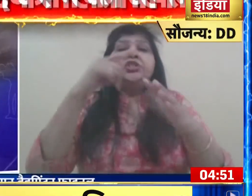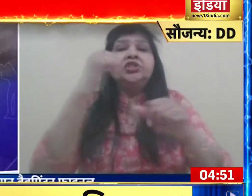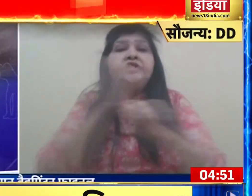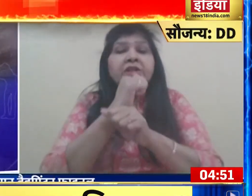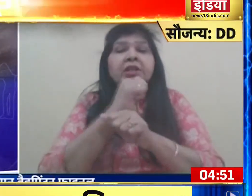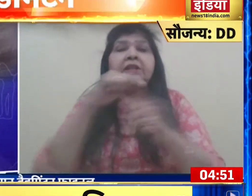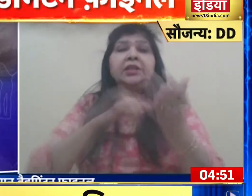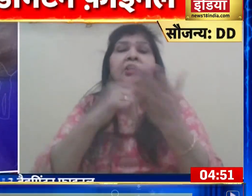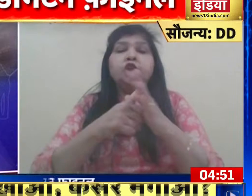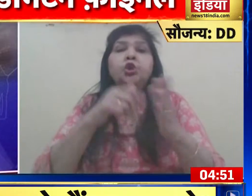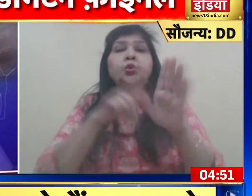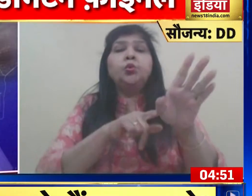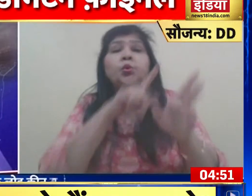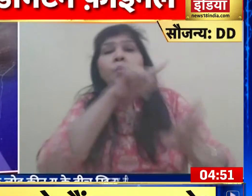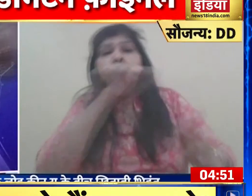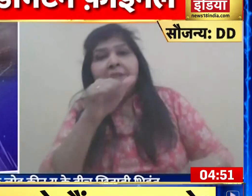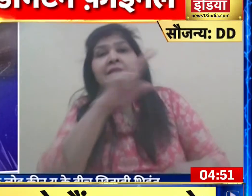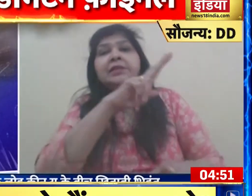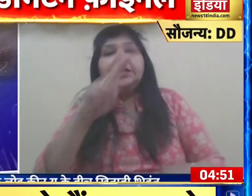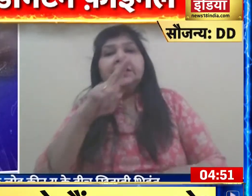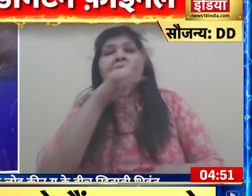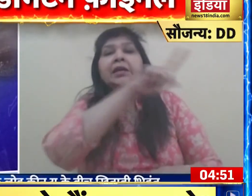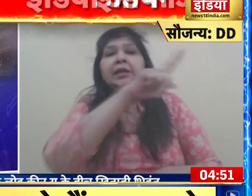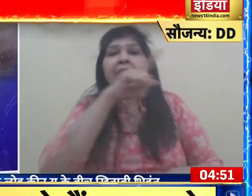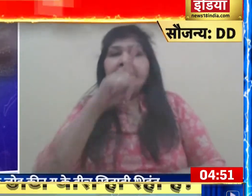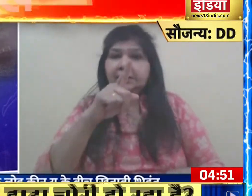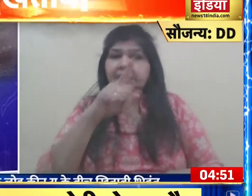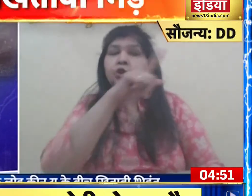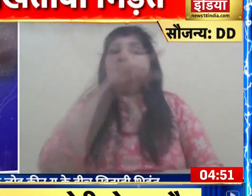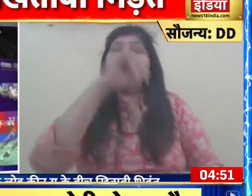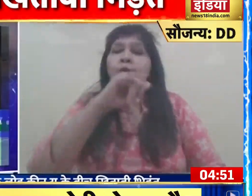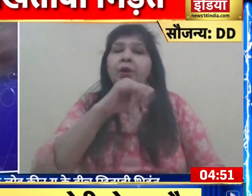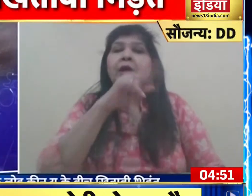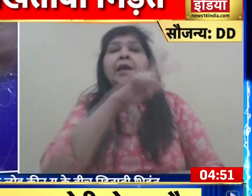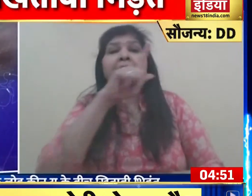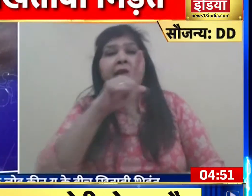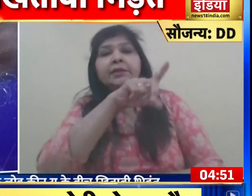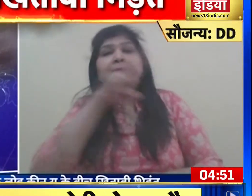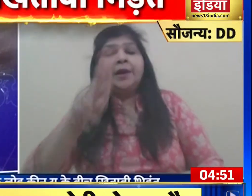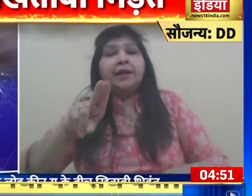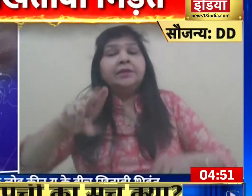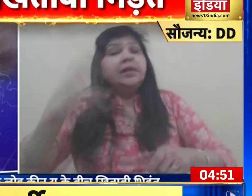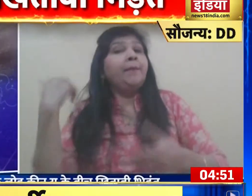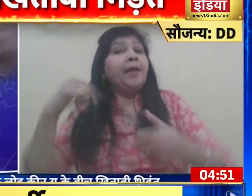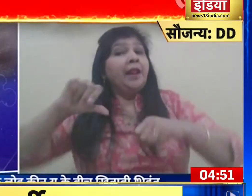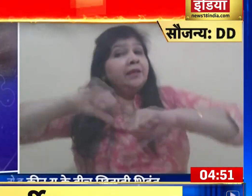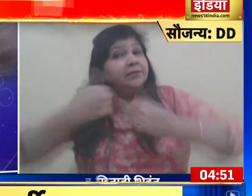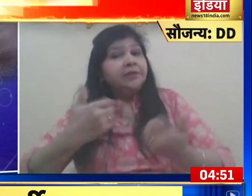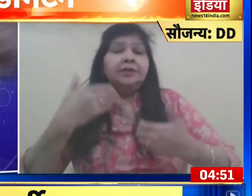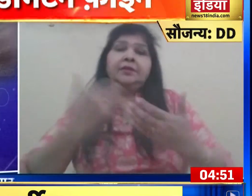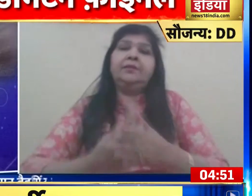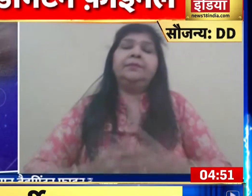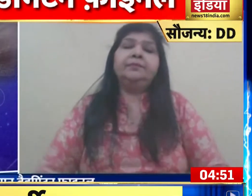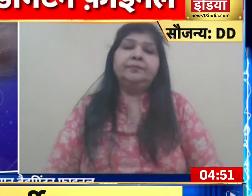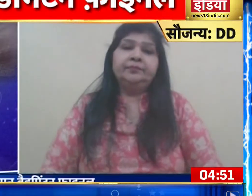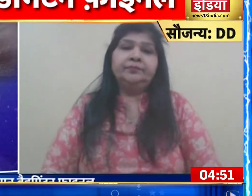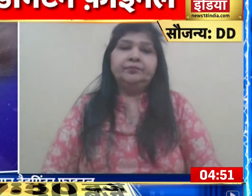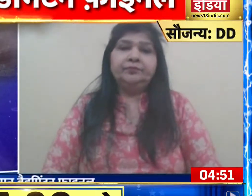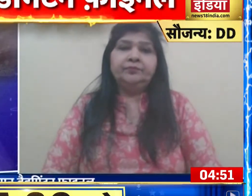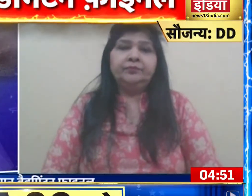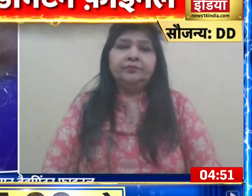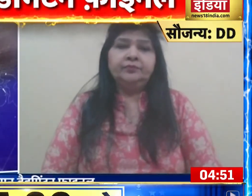को उननीस इकीस इकीस सोलह इकीस बारह से हराया था।